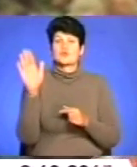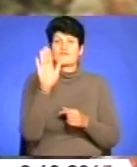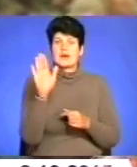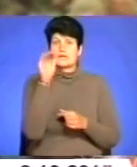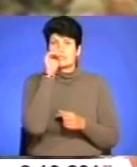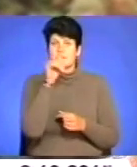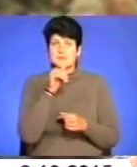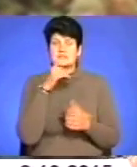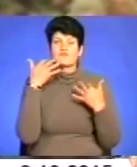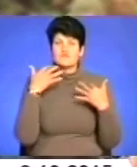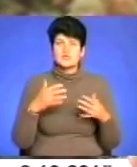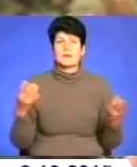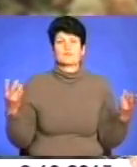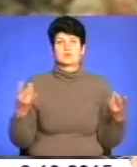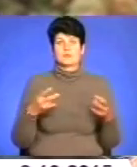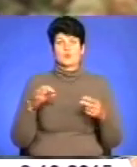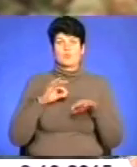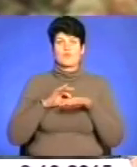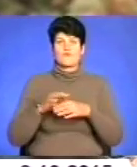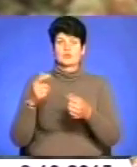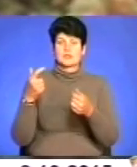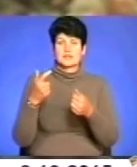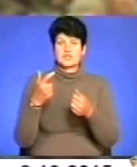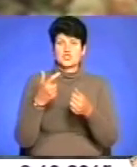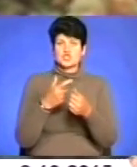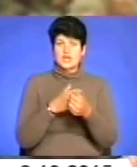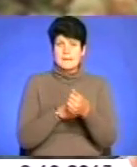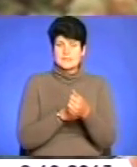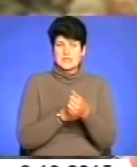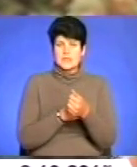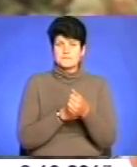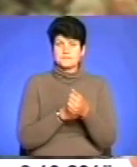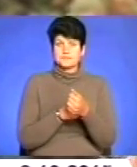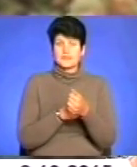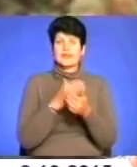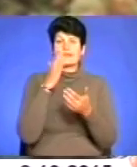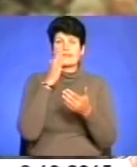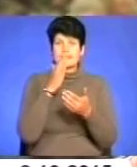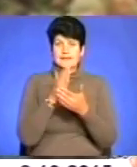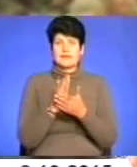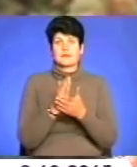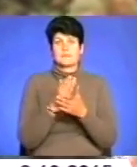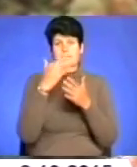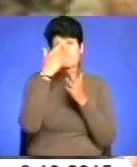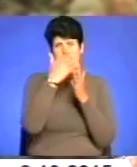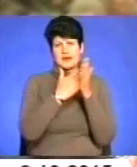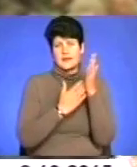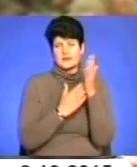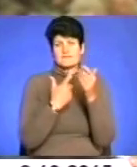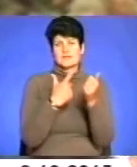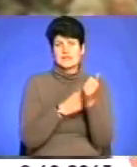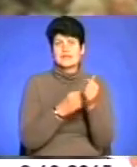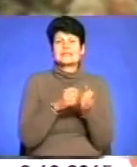місяця вже потрібно проводити щеплення. Є певний перелік вакцин, які